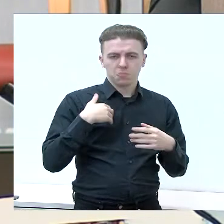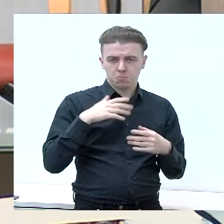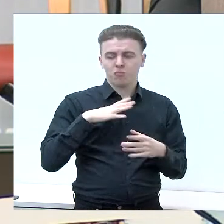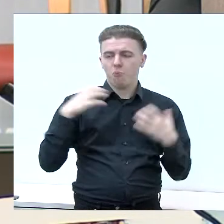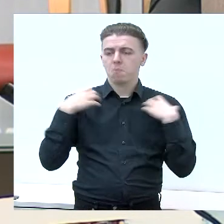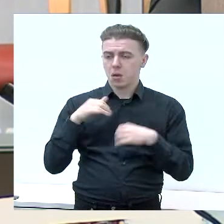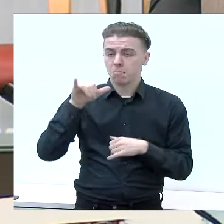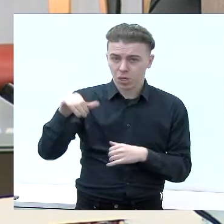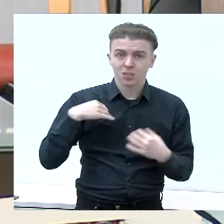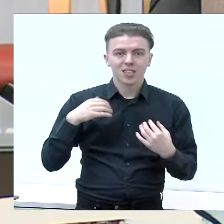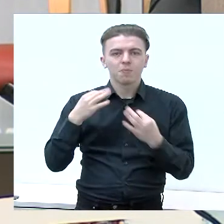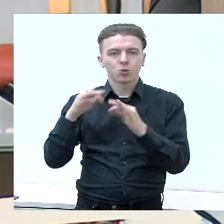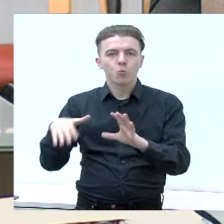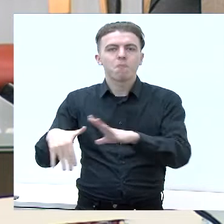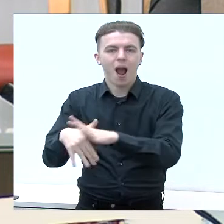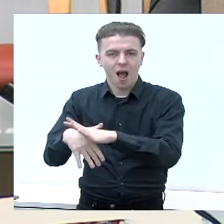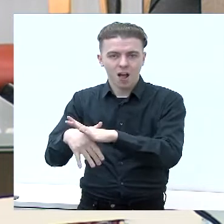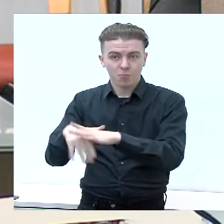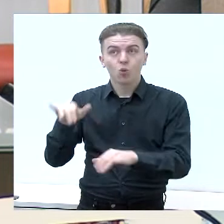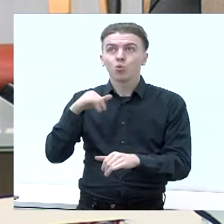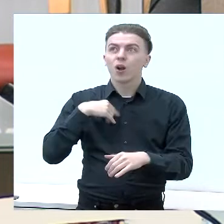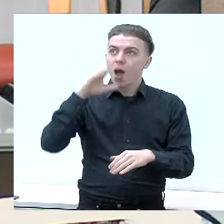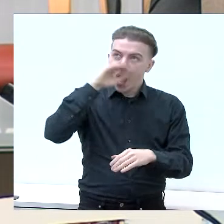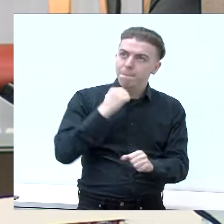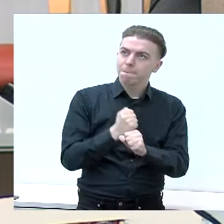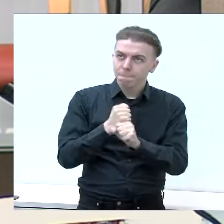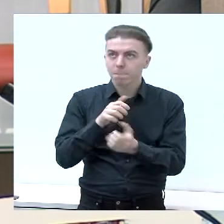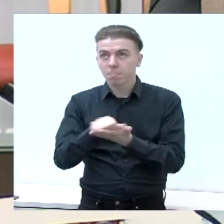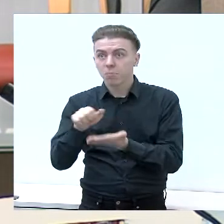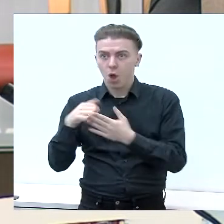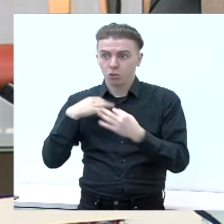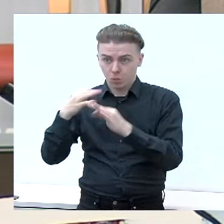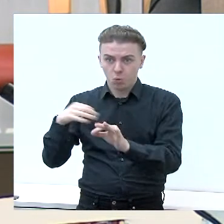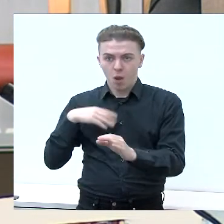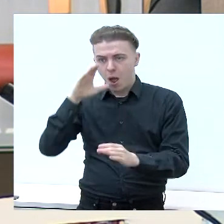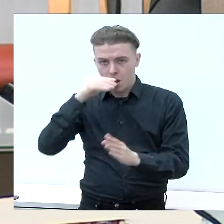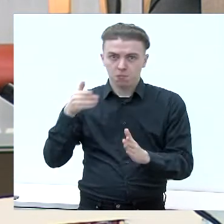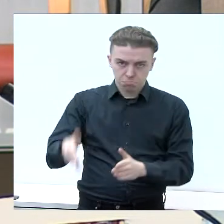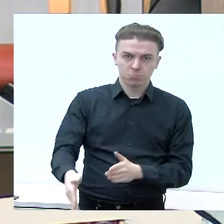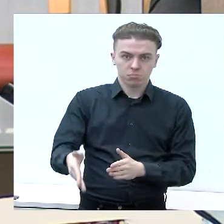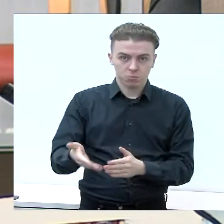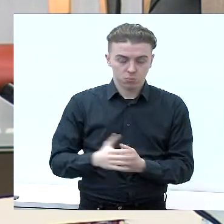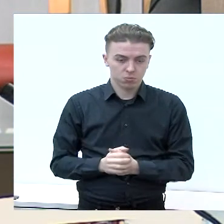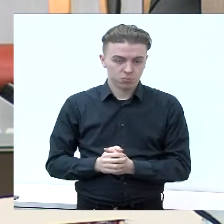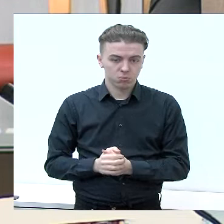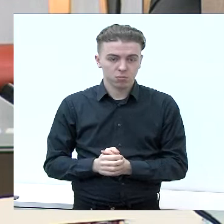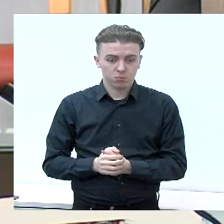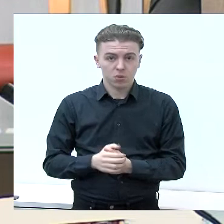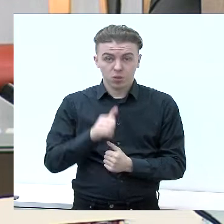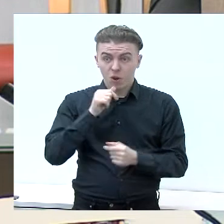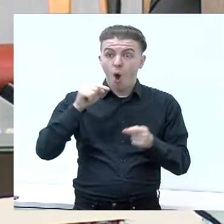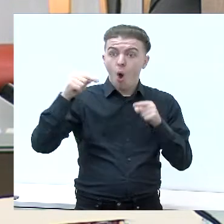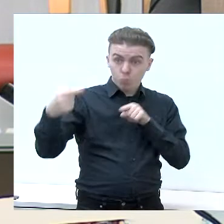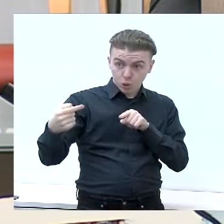duotų sritį, kurioje mes galėtume dirbti. Ir mes to sritį galėtum dirbti. Viskas. Tai čia, sakykime, jeigu opozicija su tokiu